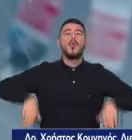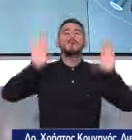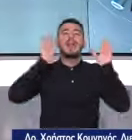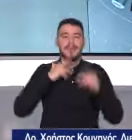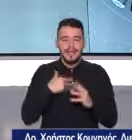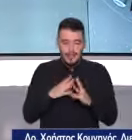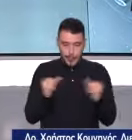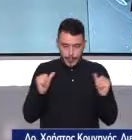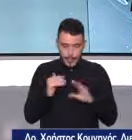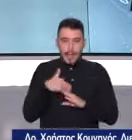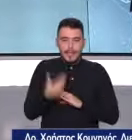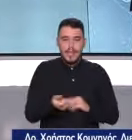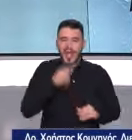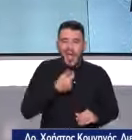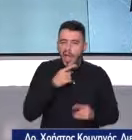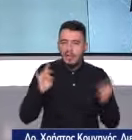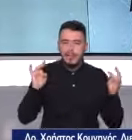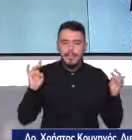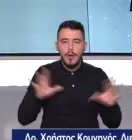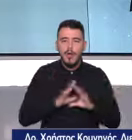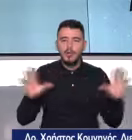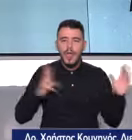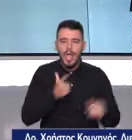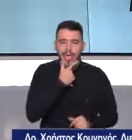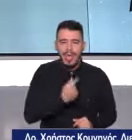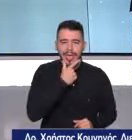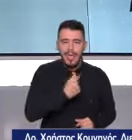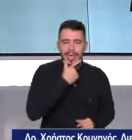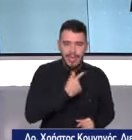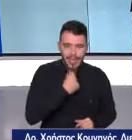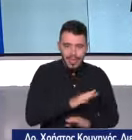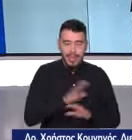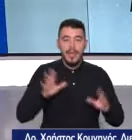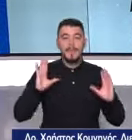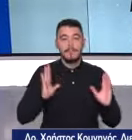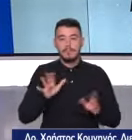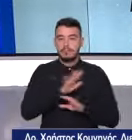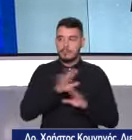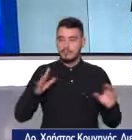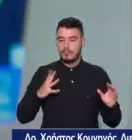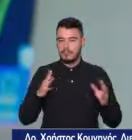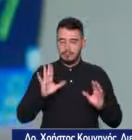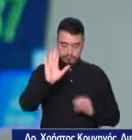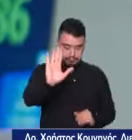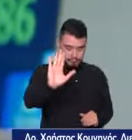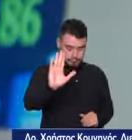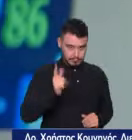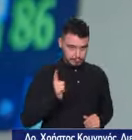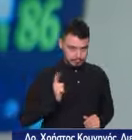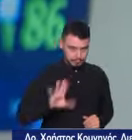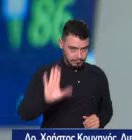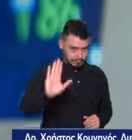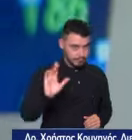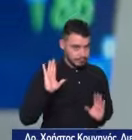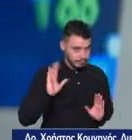σπίτι τους. Και πλέον η αντιμετώπιση του είναι ένα παιχνιδάκι. Μάλιστα όταν τηρηθούν όλες οι συνθήκες επαρκής... Όπα, ένα λεπτό. Όταν ακούς